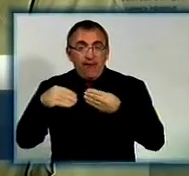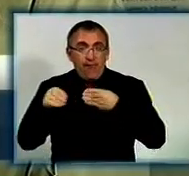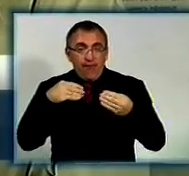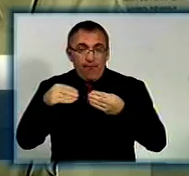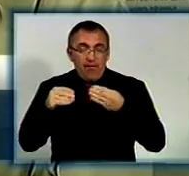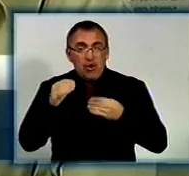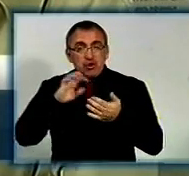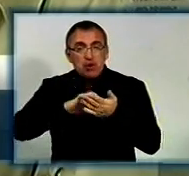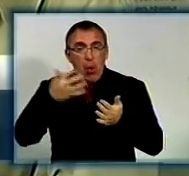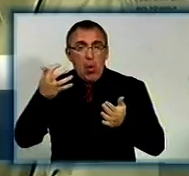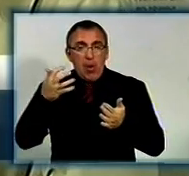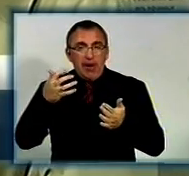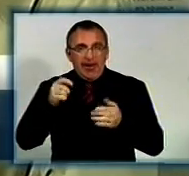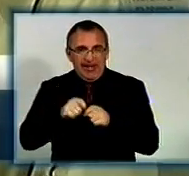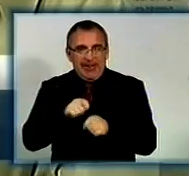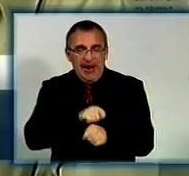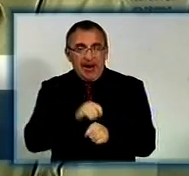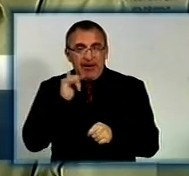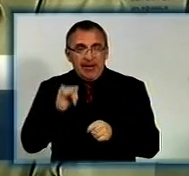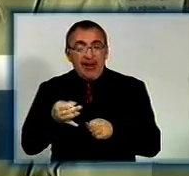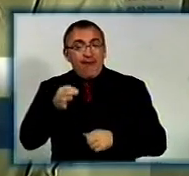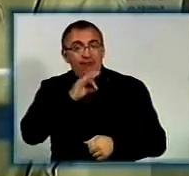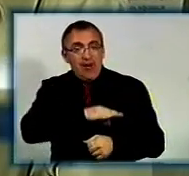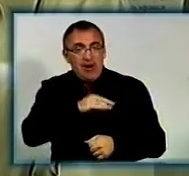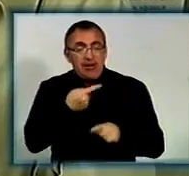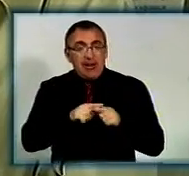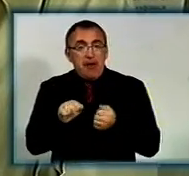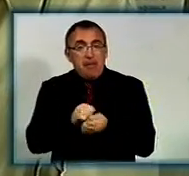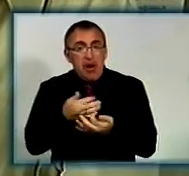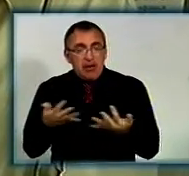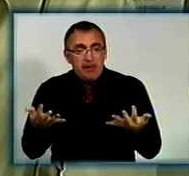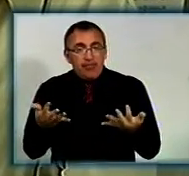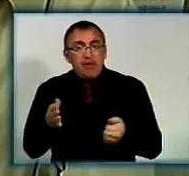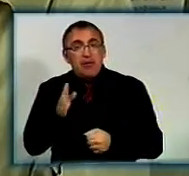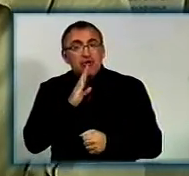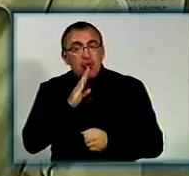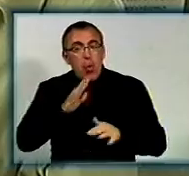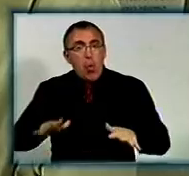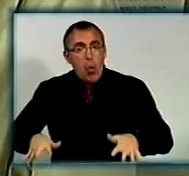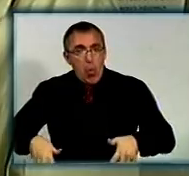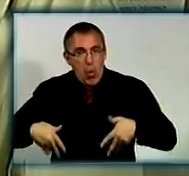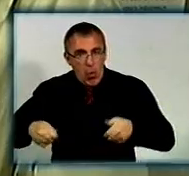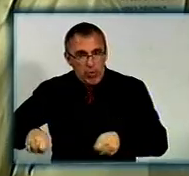склотканини. Також використані такі матеріали, як жіночі колготи,